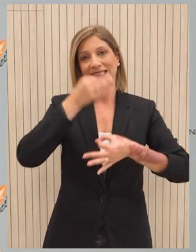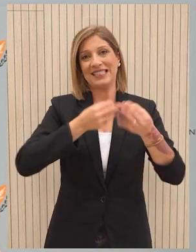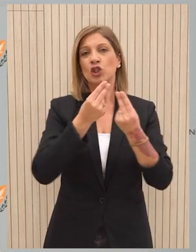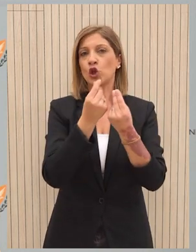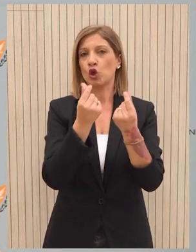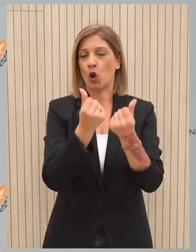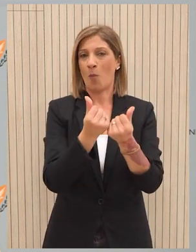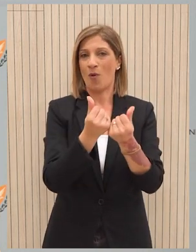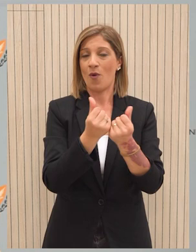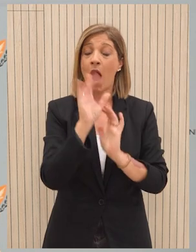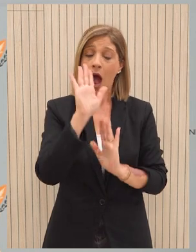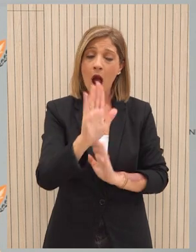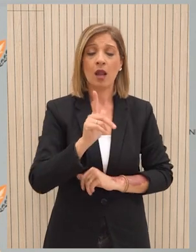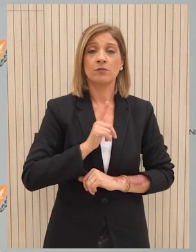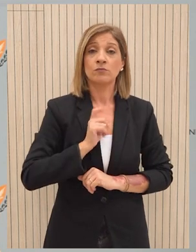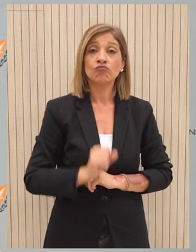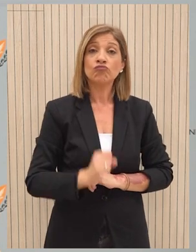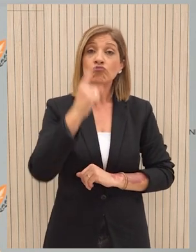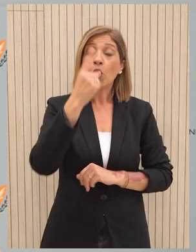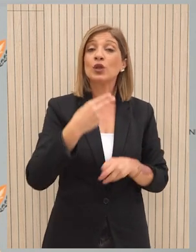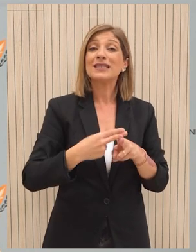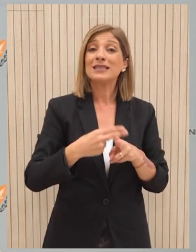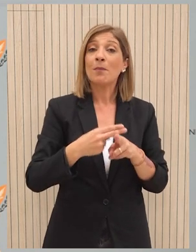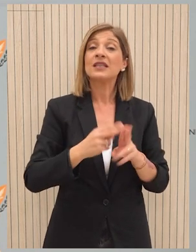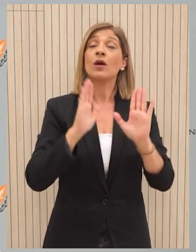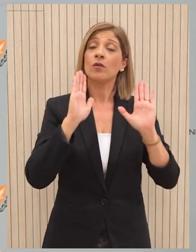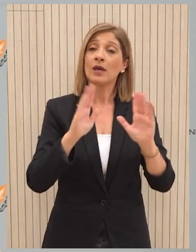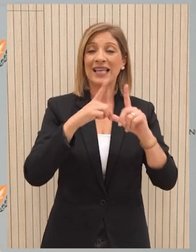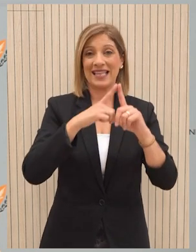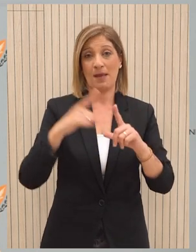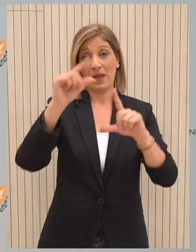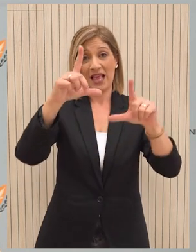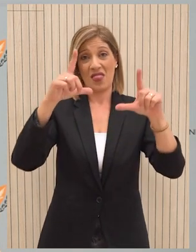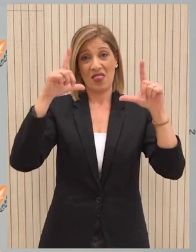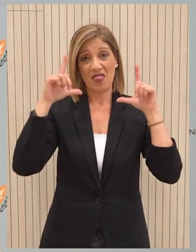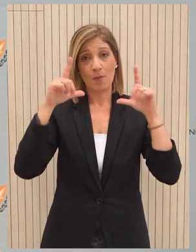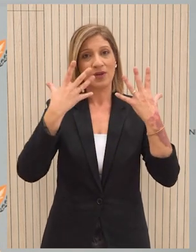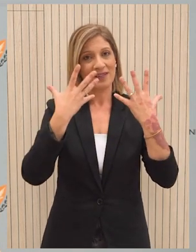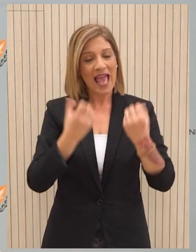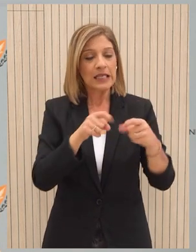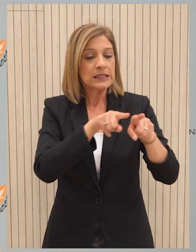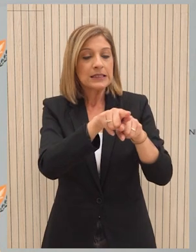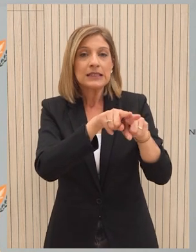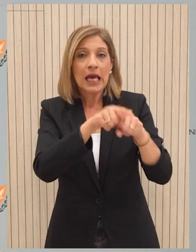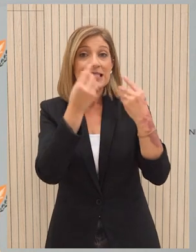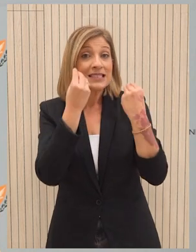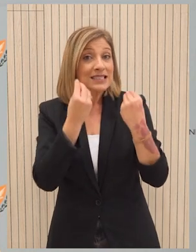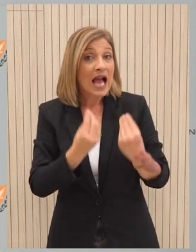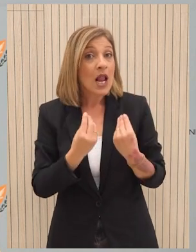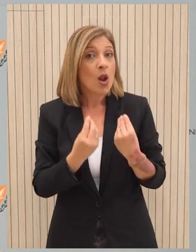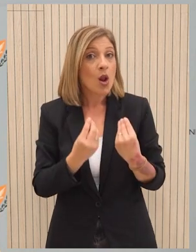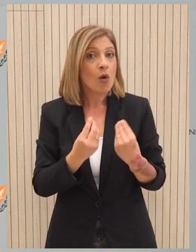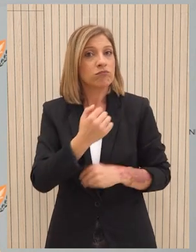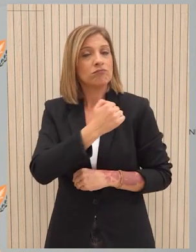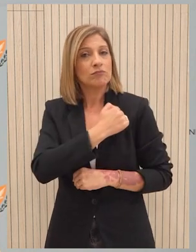πρώτον το οποίο θα πρέπει να διατηρήσουμε και να κρατήσουμε, ενώ ότι ακριβώς επειδή η Κυπριακή Δημοκρατία διατηρεί εξαιρετικές σχέσεις σε βάση